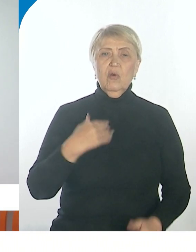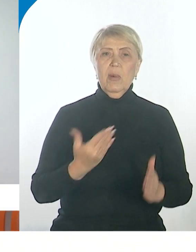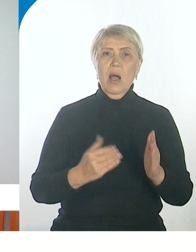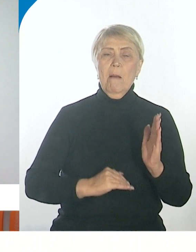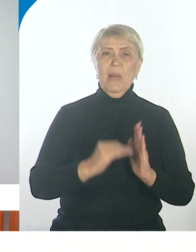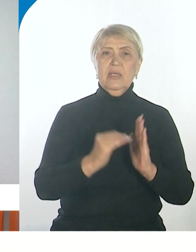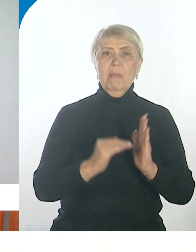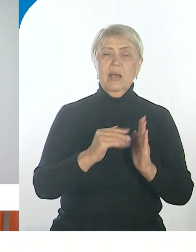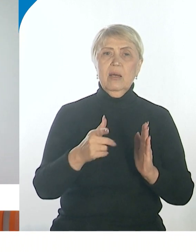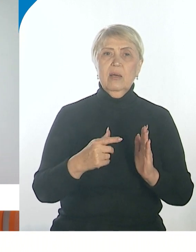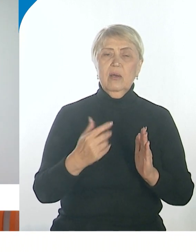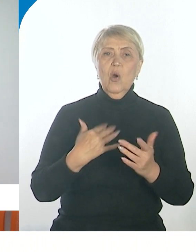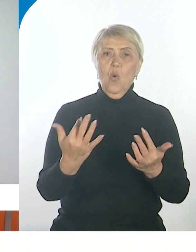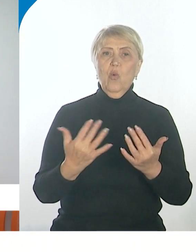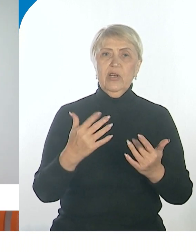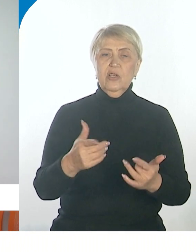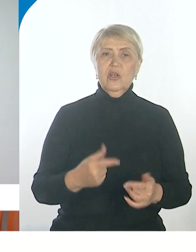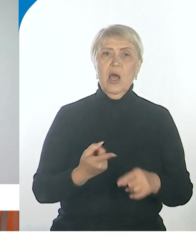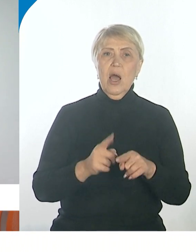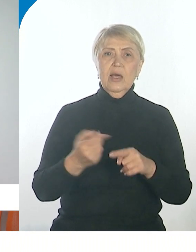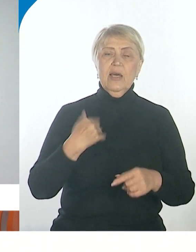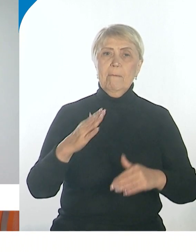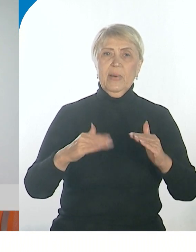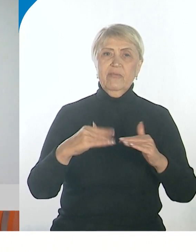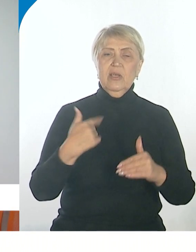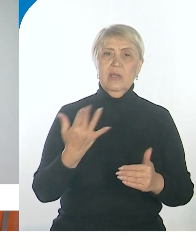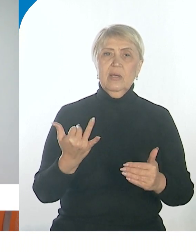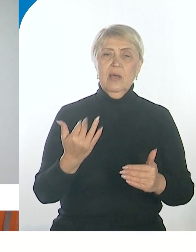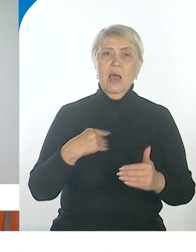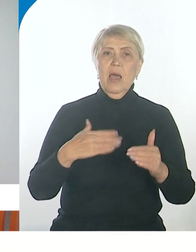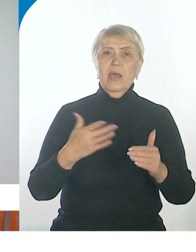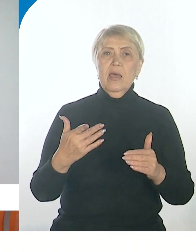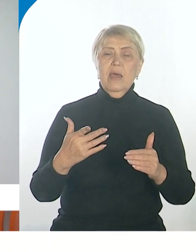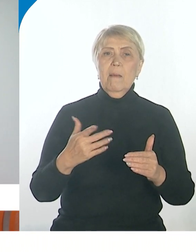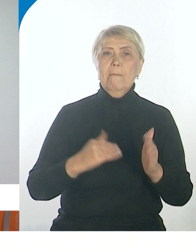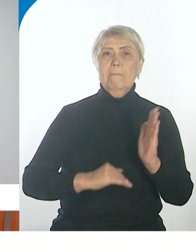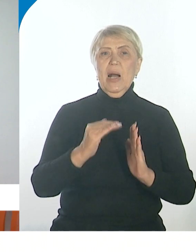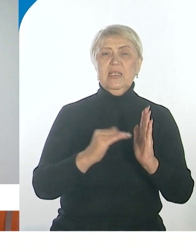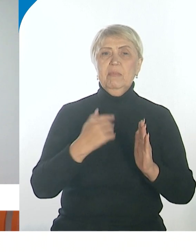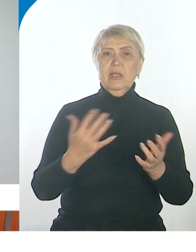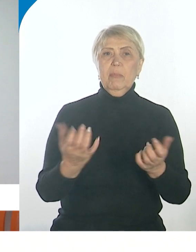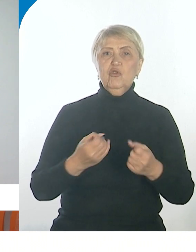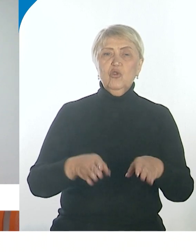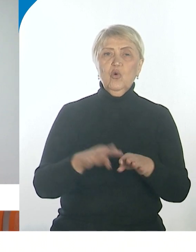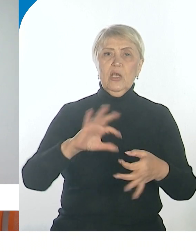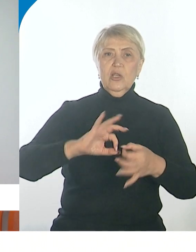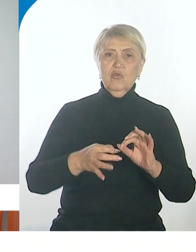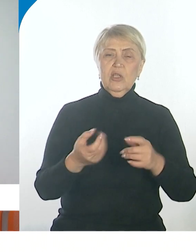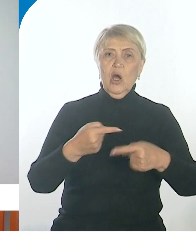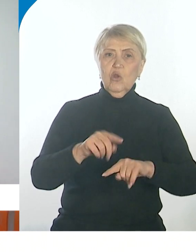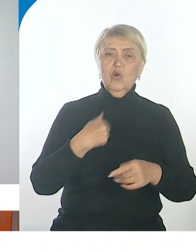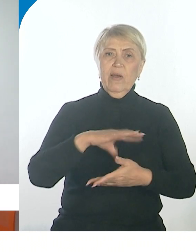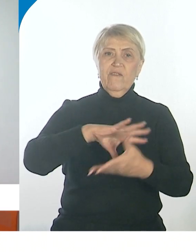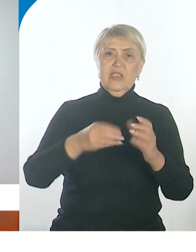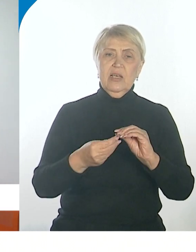увлечь этой профессией, максимально получить тот результат, на который мы все